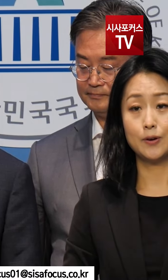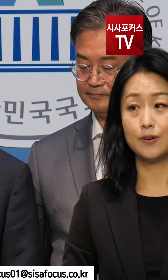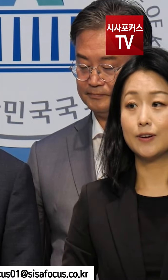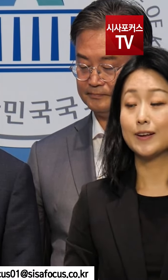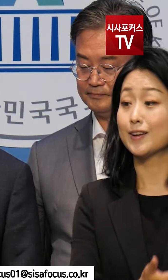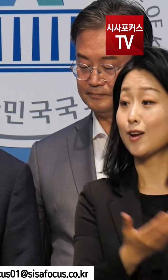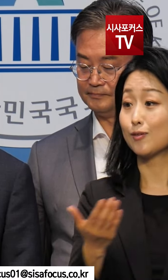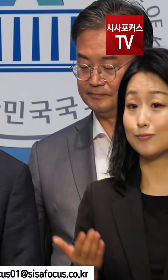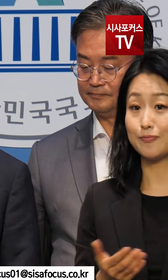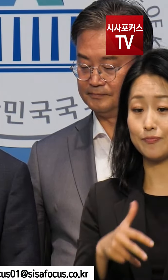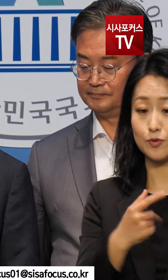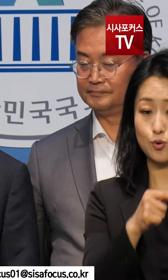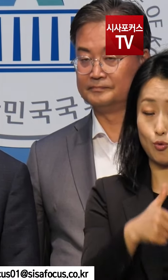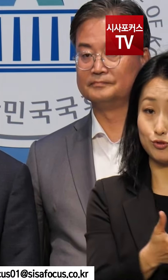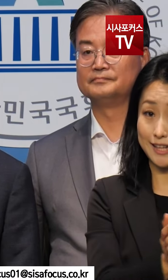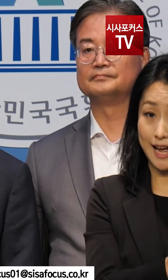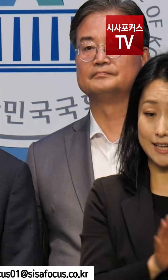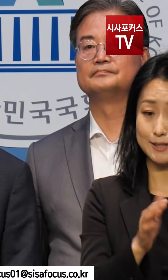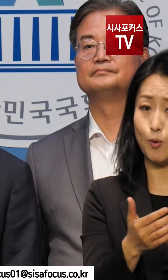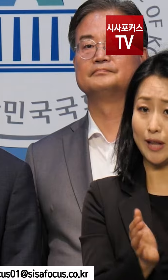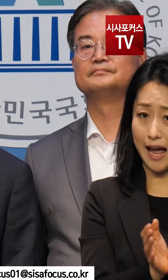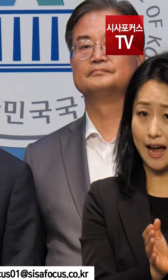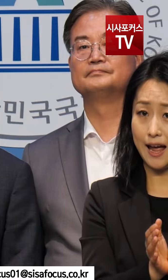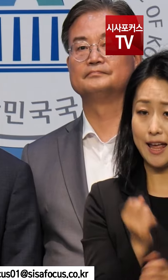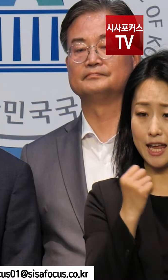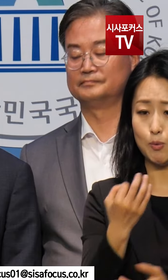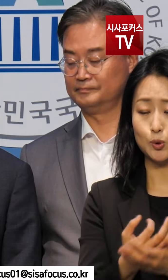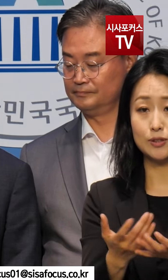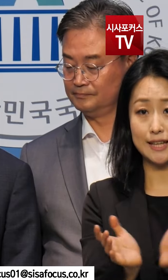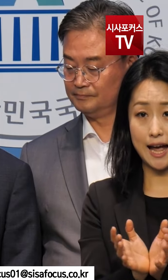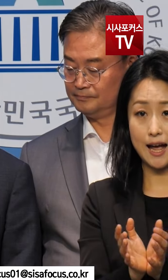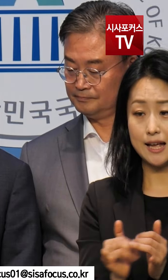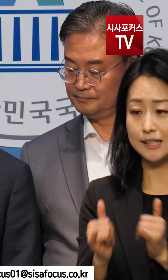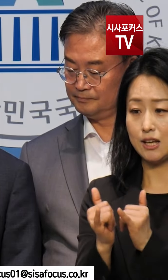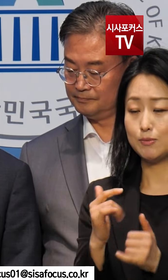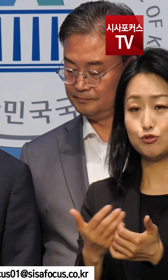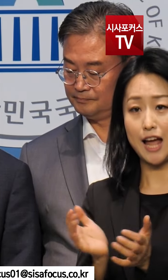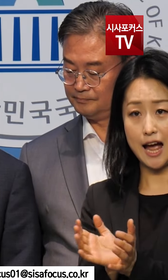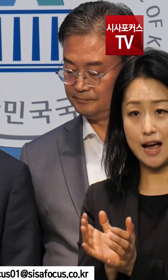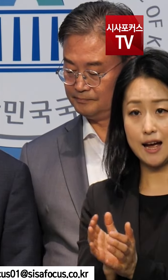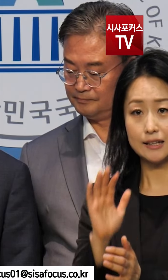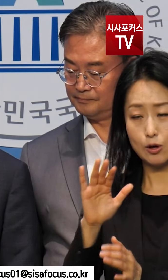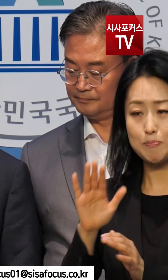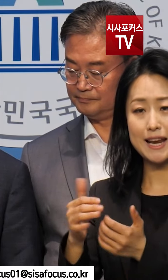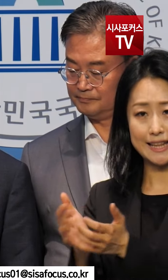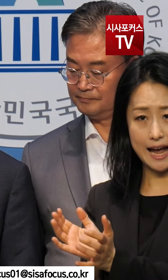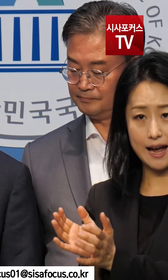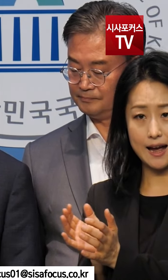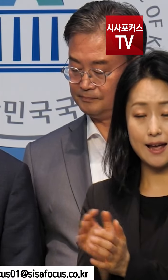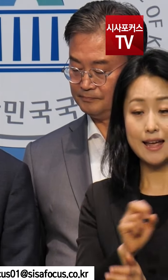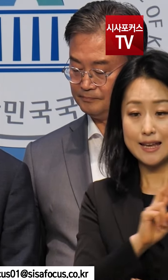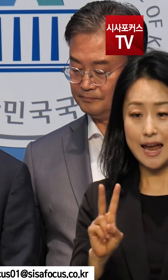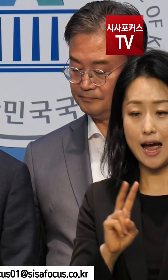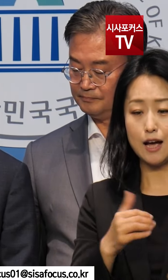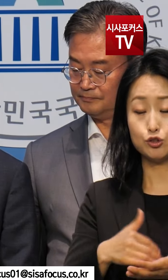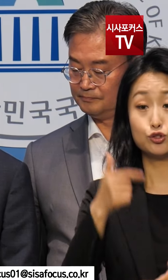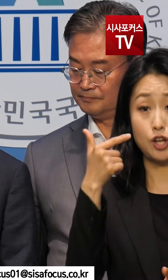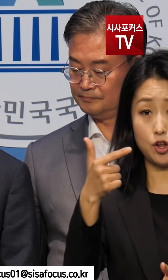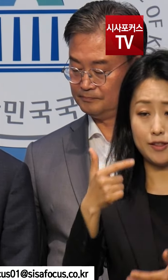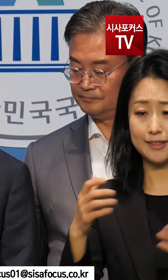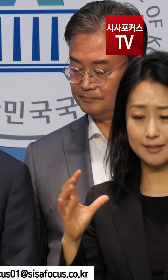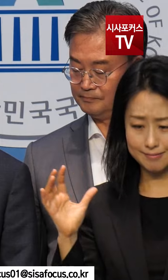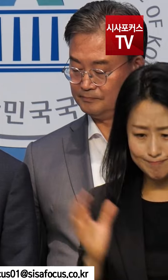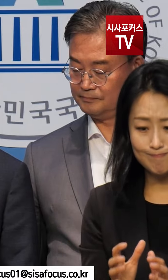이 자리에 함께하신 조국혁신당, 진보당, 기본소득당, 사회민주당, 새로운 미래 등 야육당이